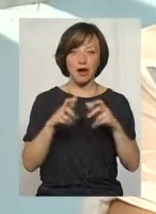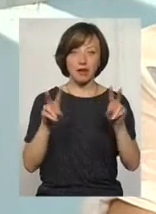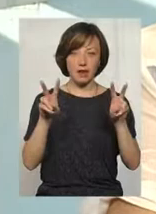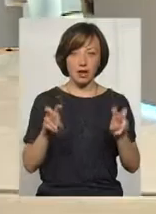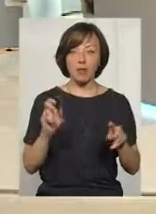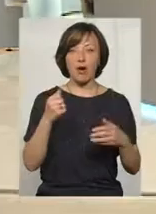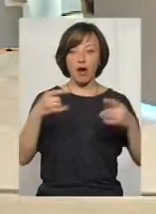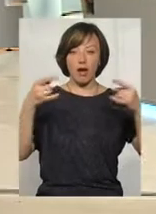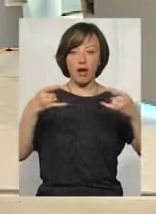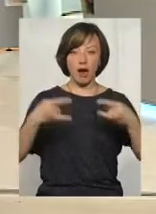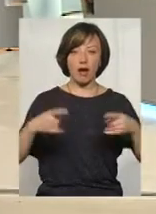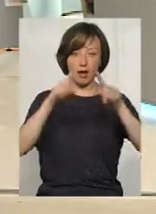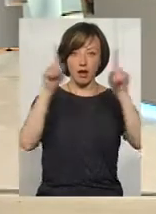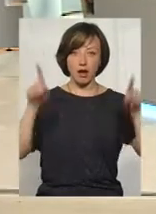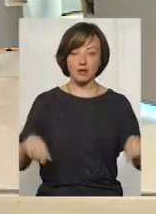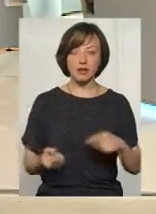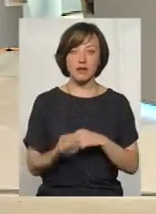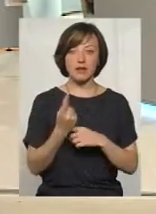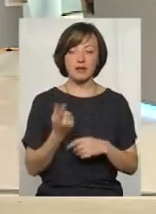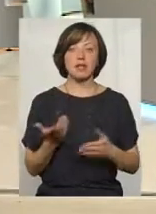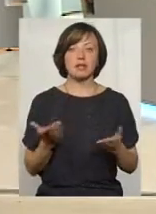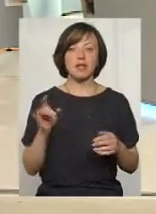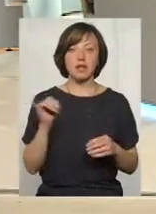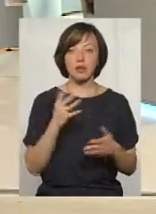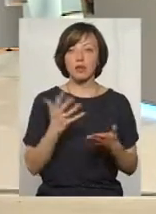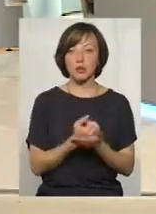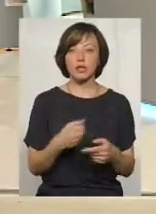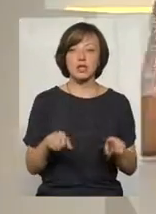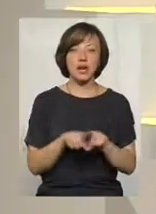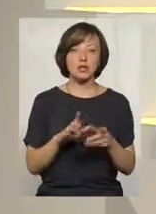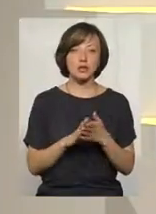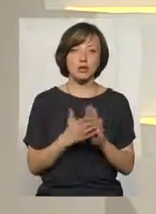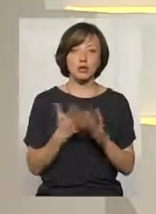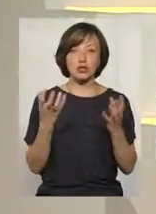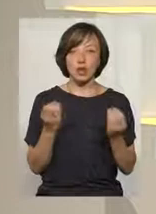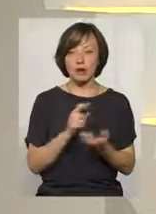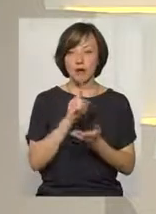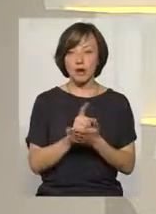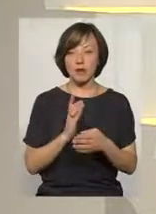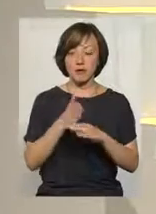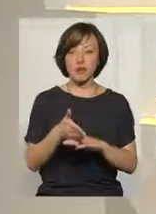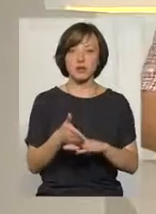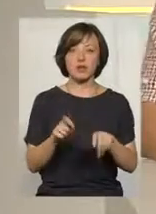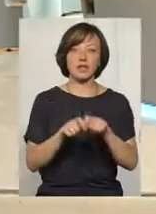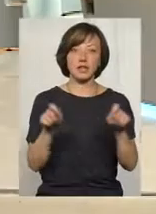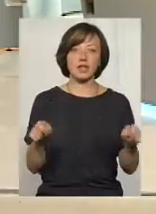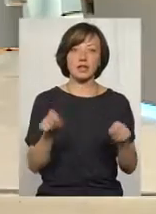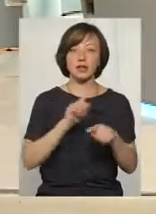який поки що не працює. Ось, і виходить така ситуація, ну, там ще мають, при вході відкрити фасфуд,